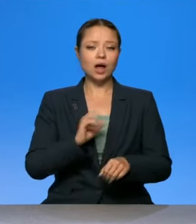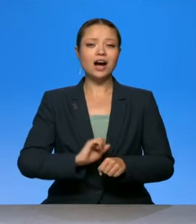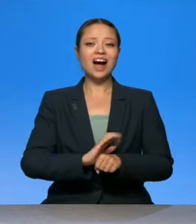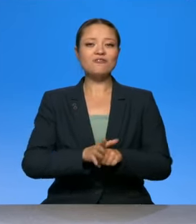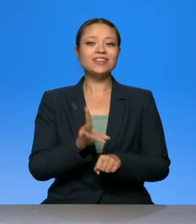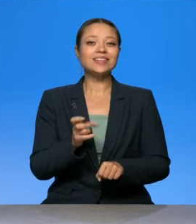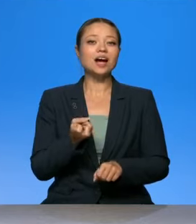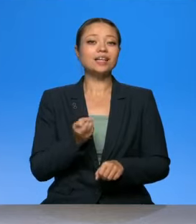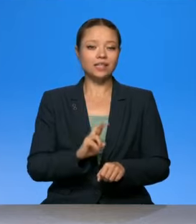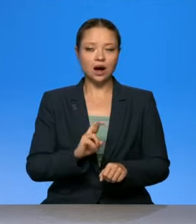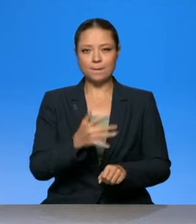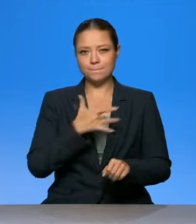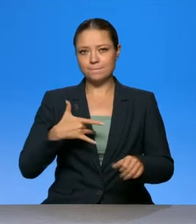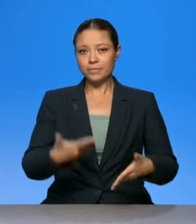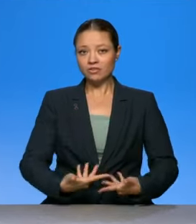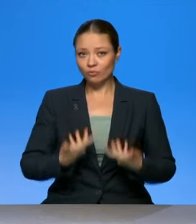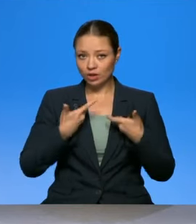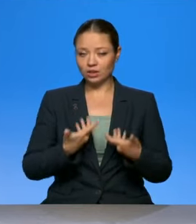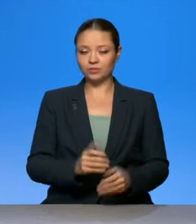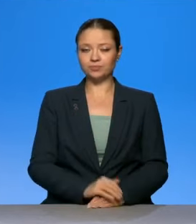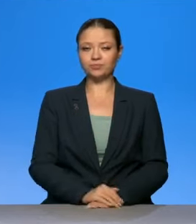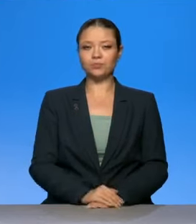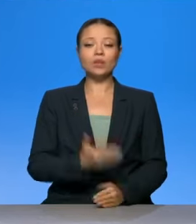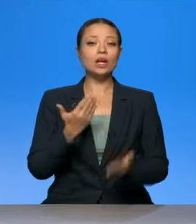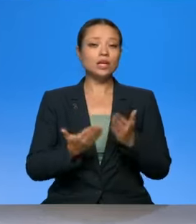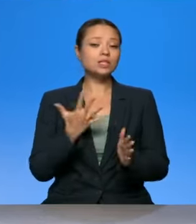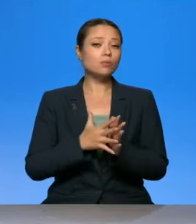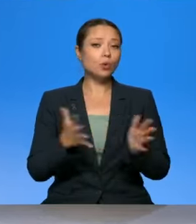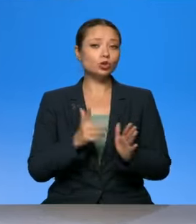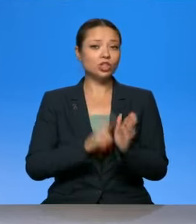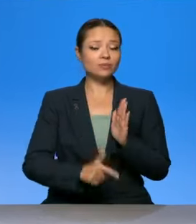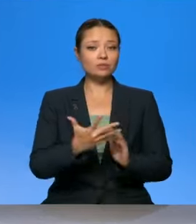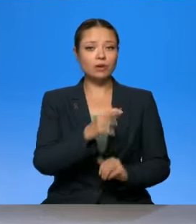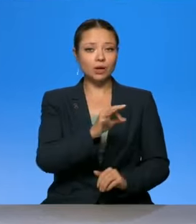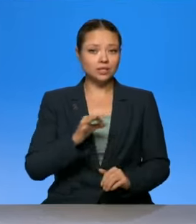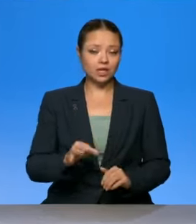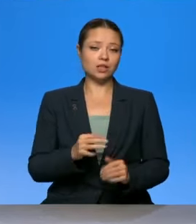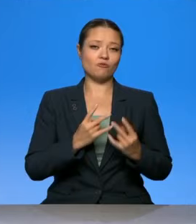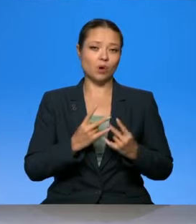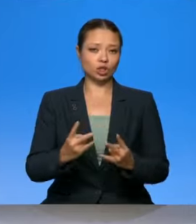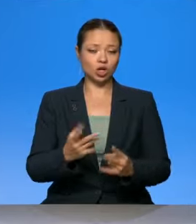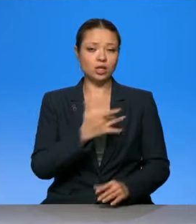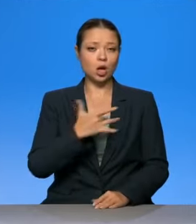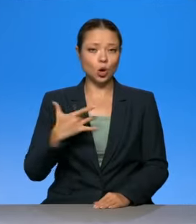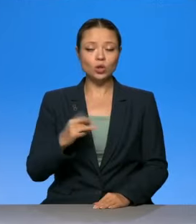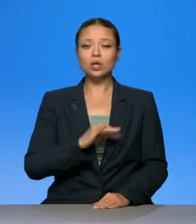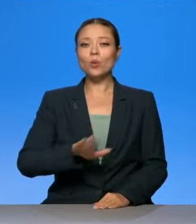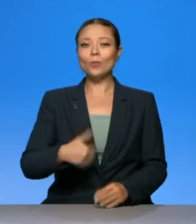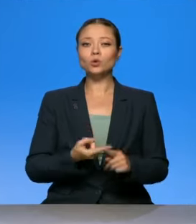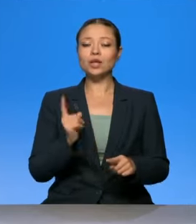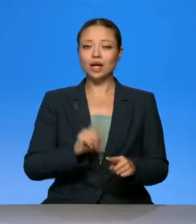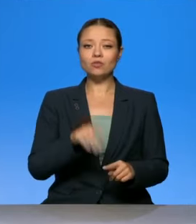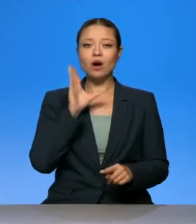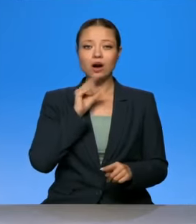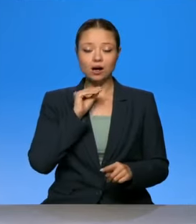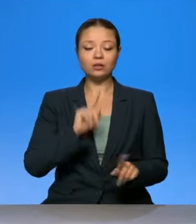поражением. Где-то если в реанимацию она поступает, 75% поражений легких. Да и что получается? После этого, когда они